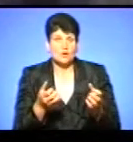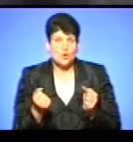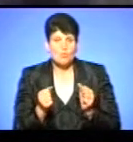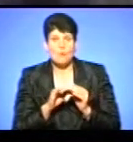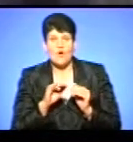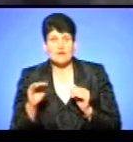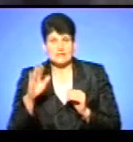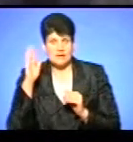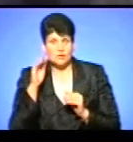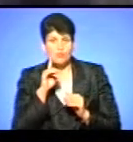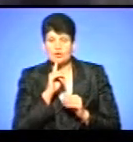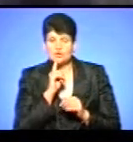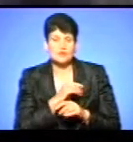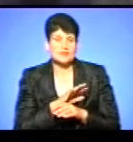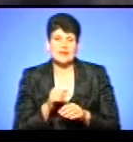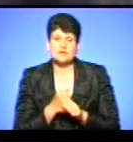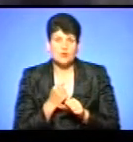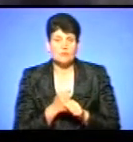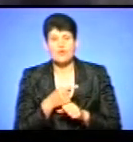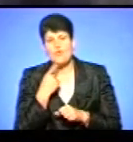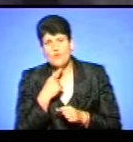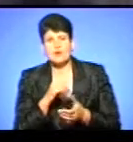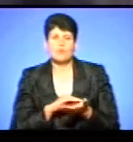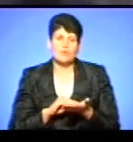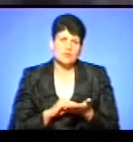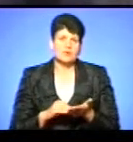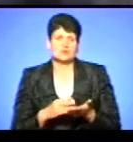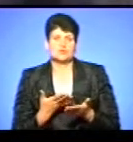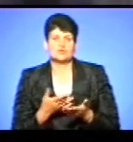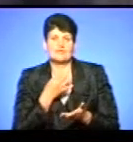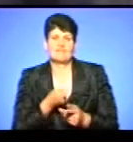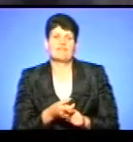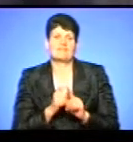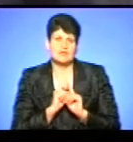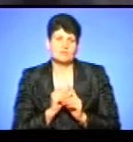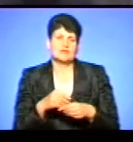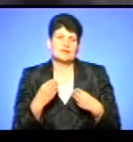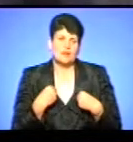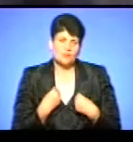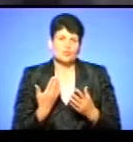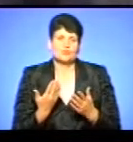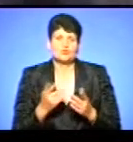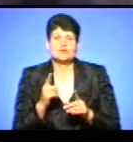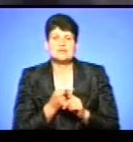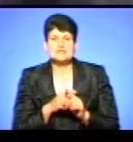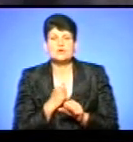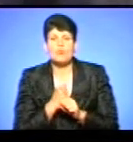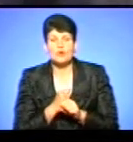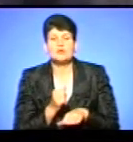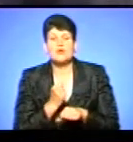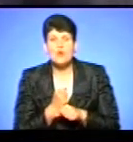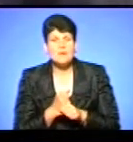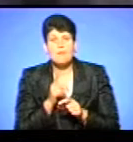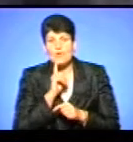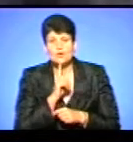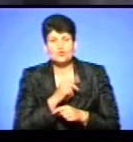даний час поки не зроблено. Говорять, повідомляють, пишуть, нам відповіді на приписи дають, що такі роботи проводяться, але поки що вони